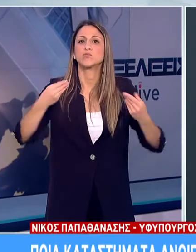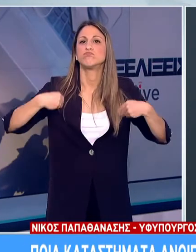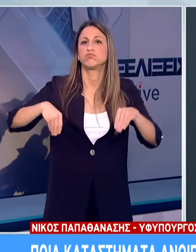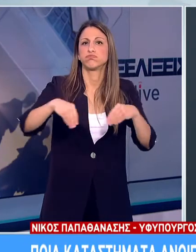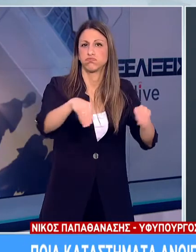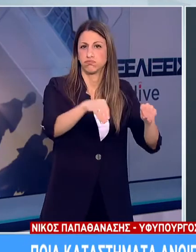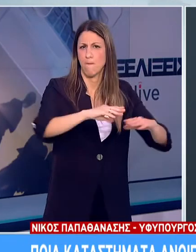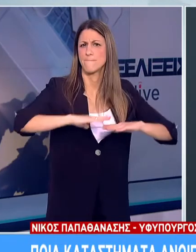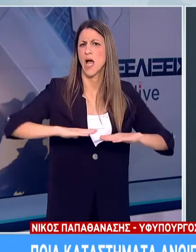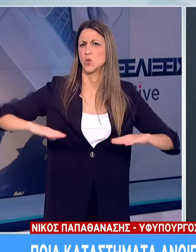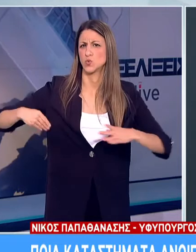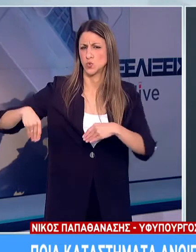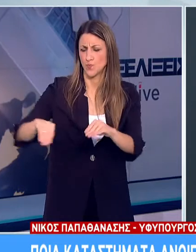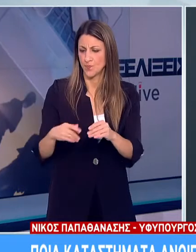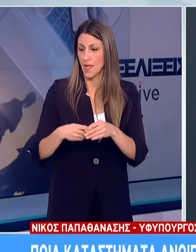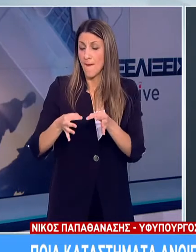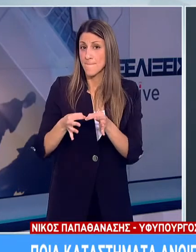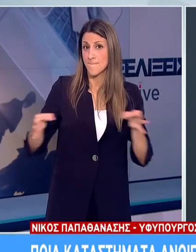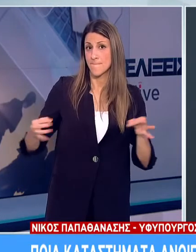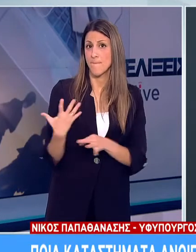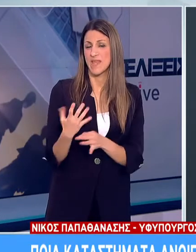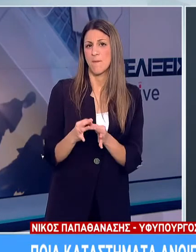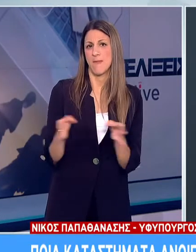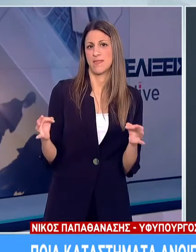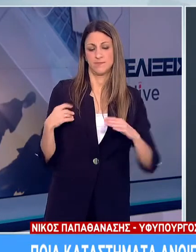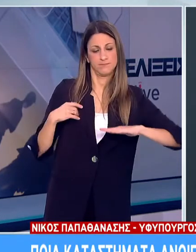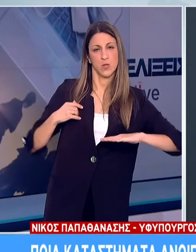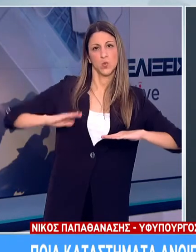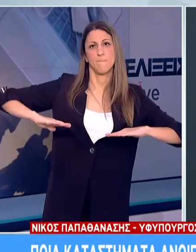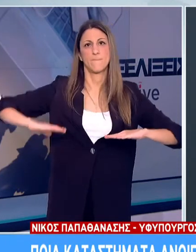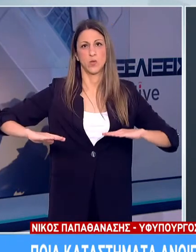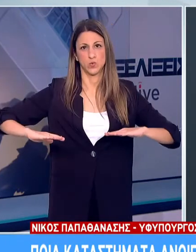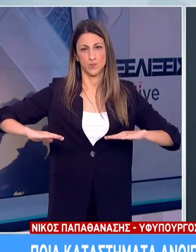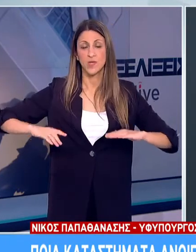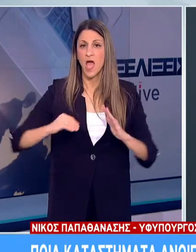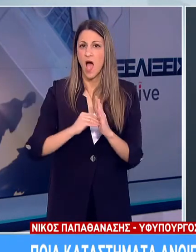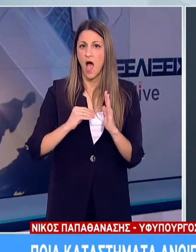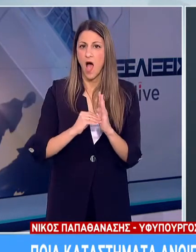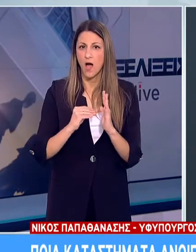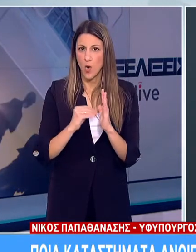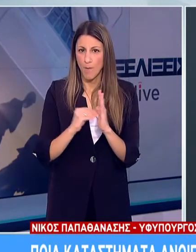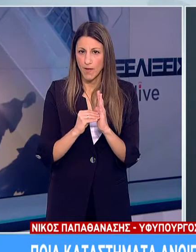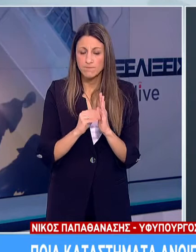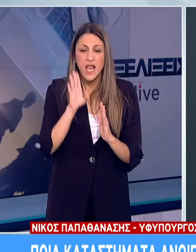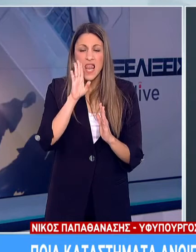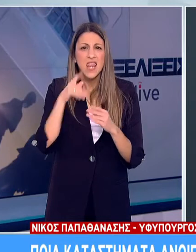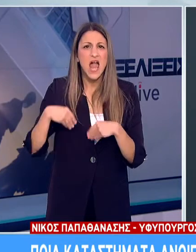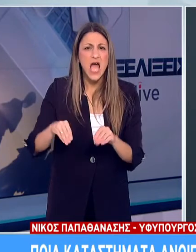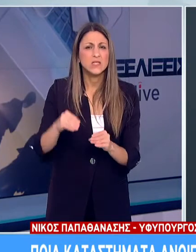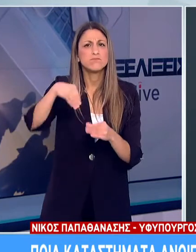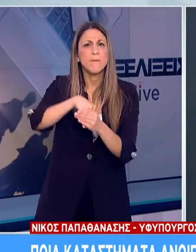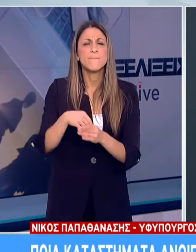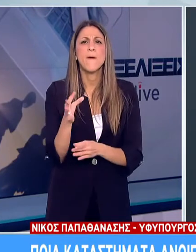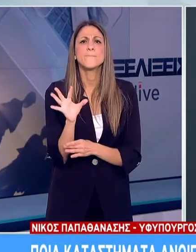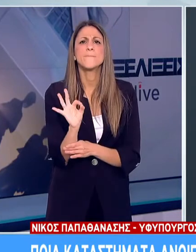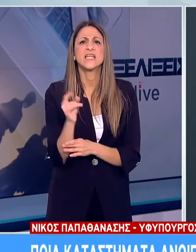Ελάχιστη απόσταση πέντε μέτρων μεταξύ των πάγκων των πολιτών. Μέχιστο ποσοστό συμμετοχής σε λαϊκές αγορές έως το 50